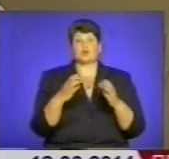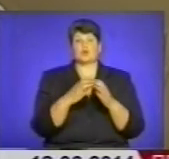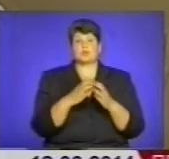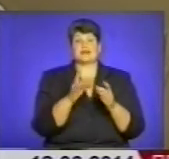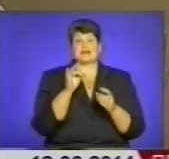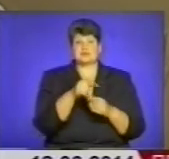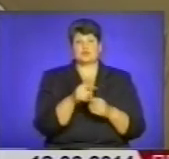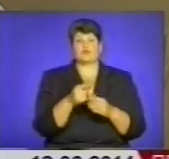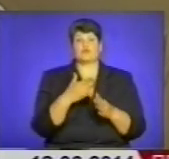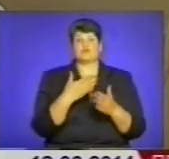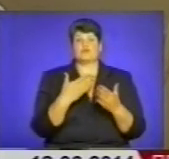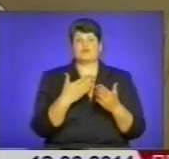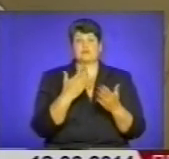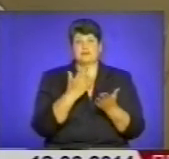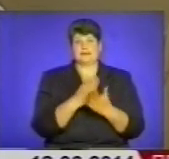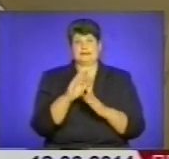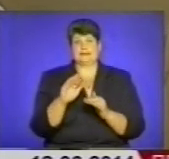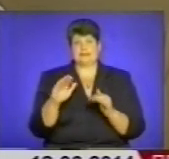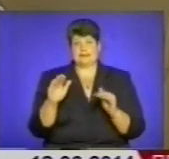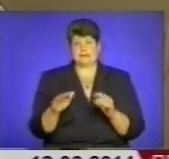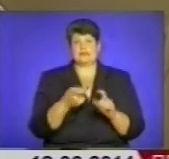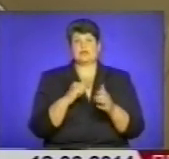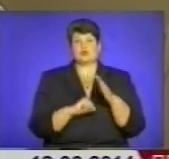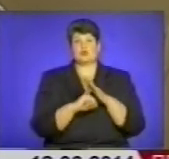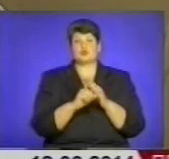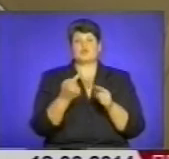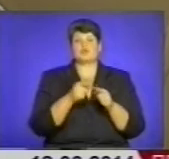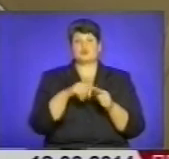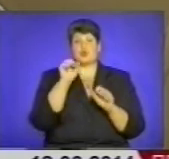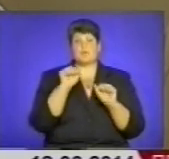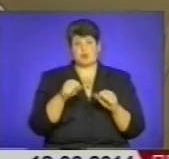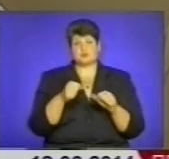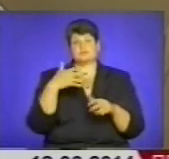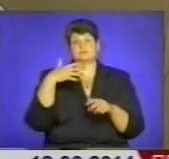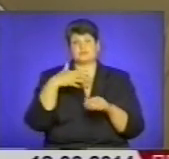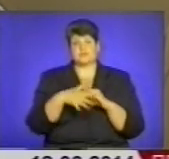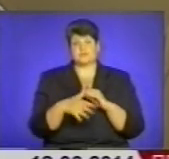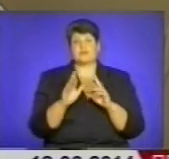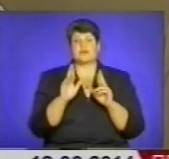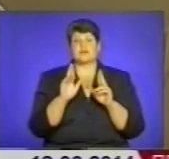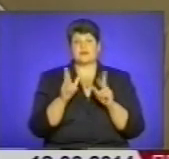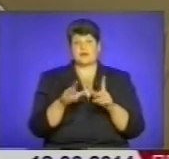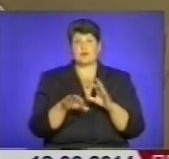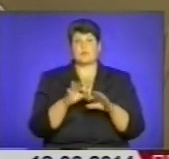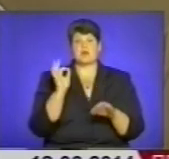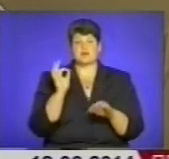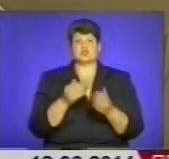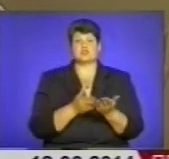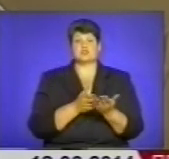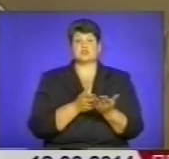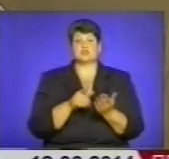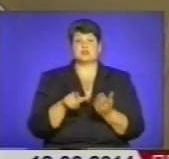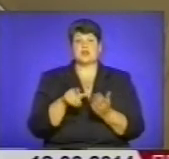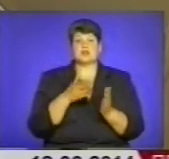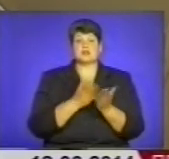відноситься дана дитина. І на основі цього можна спрогнозувати, як і обрати шляхи, і як